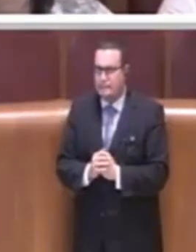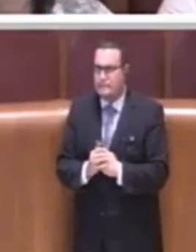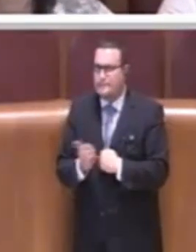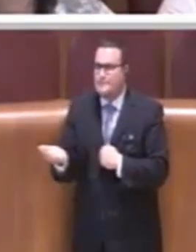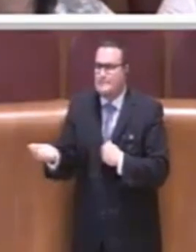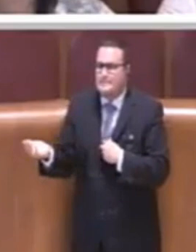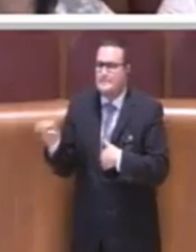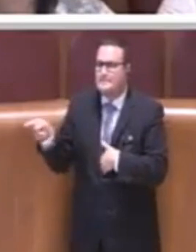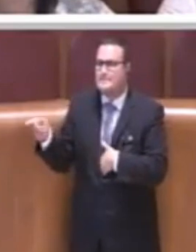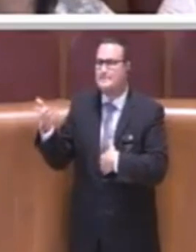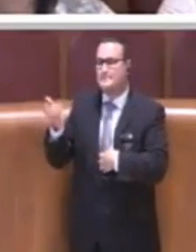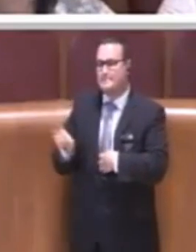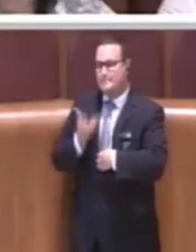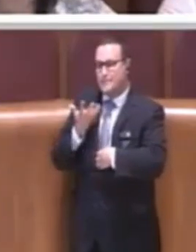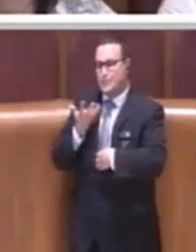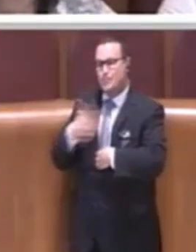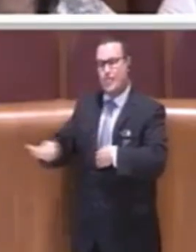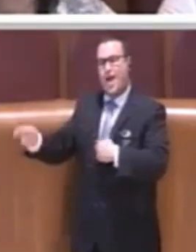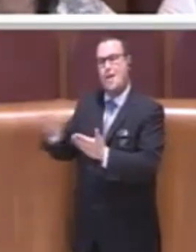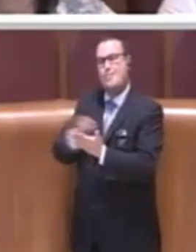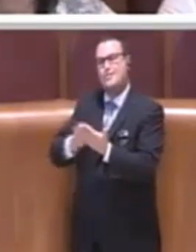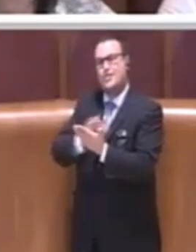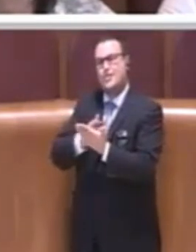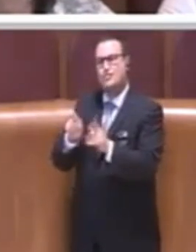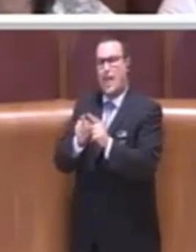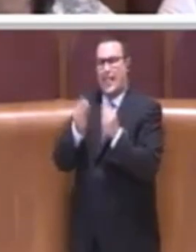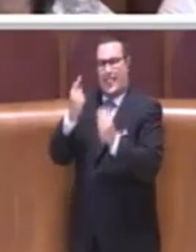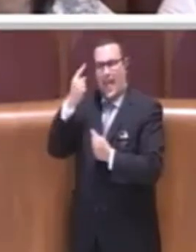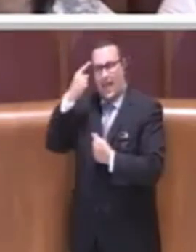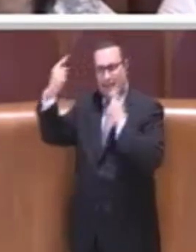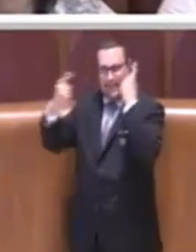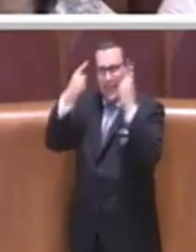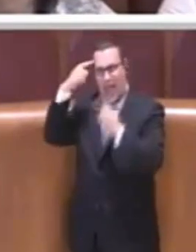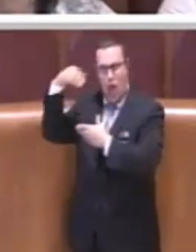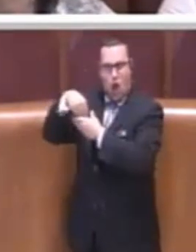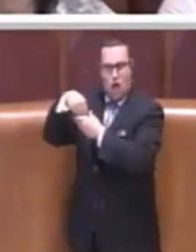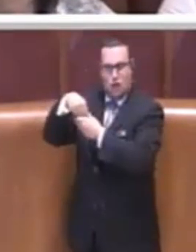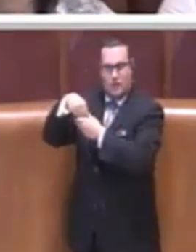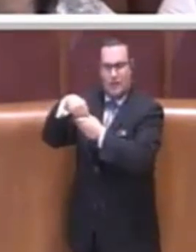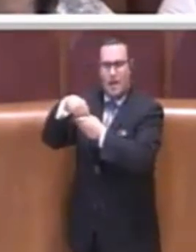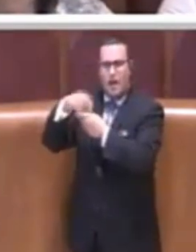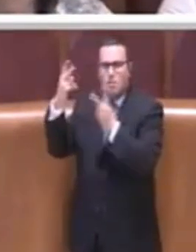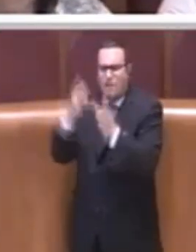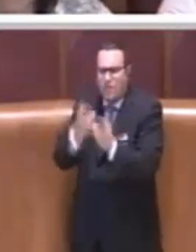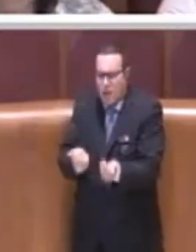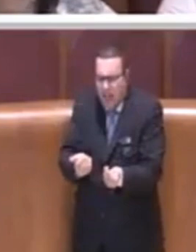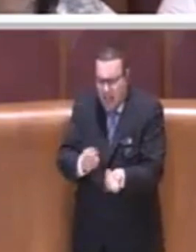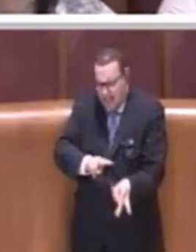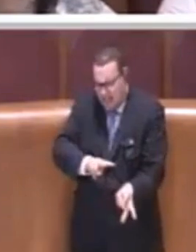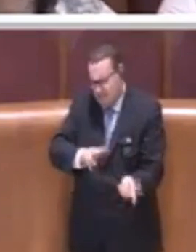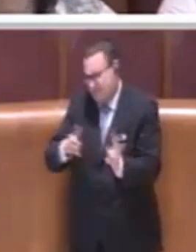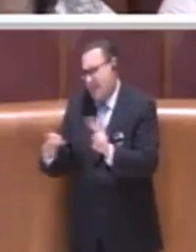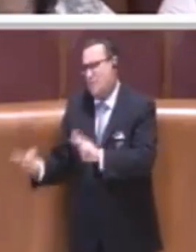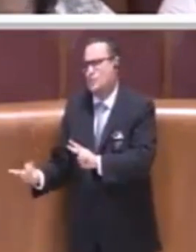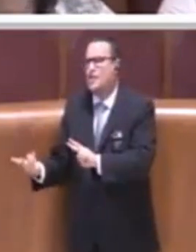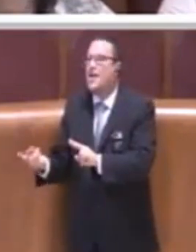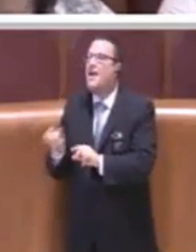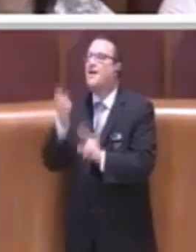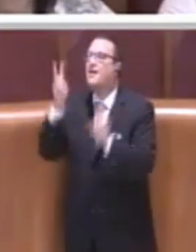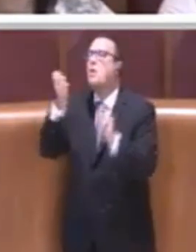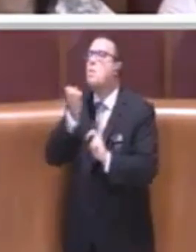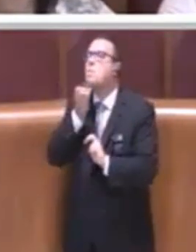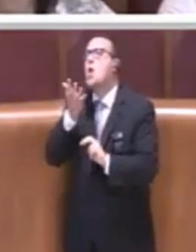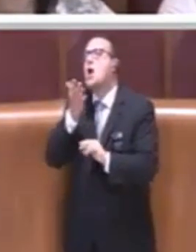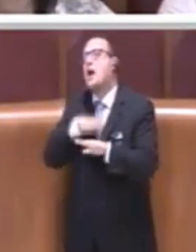mirano non solo a dare nozioni, ma a tradurre in pratica quelle che comunemente chiamiamo buone pratiche.